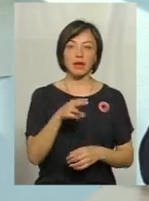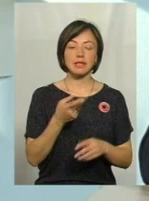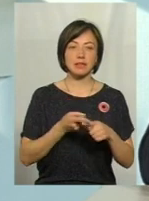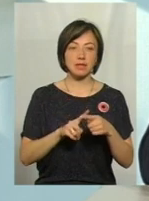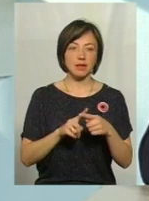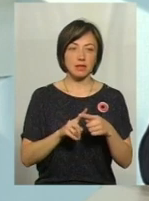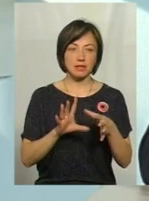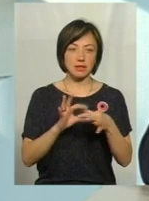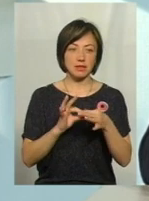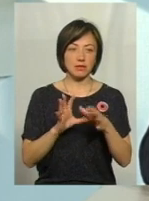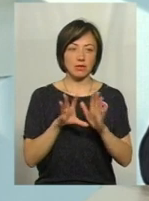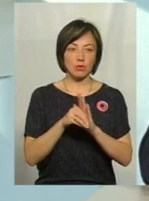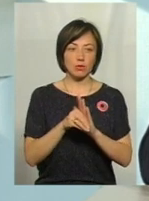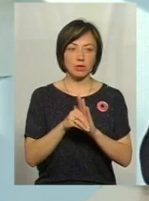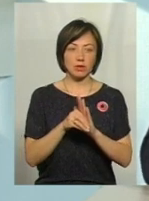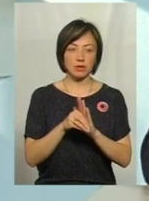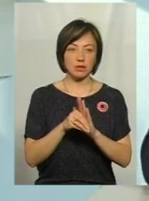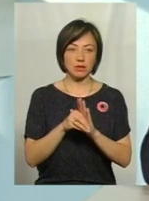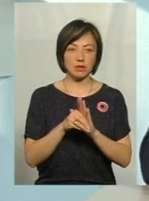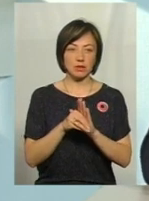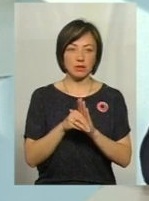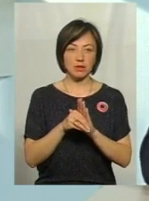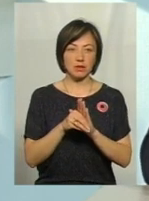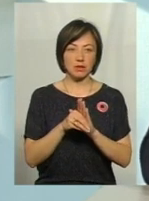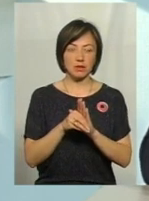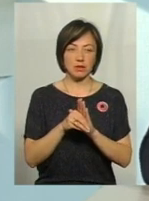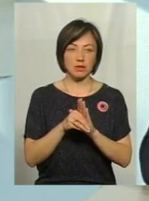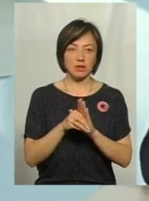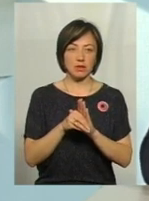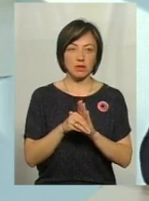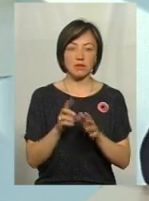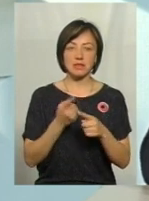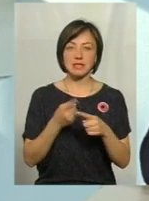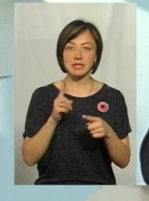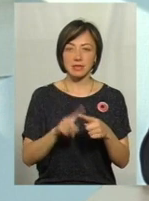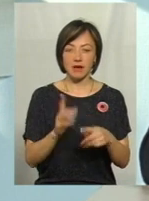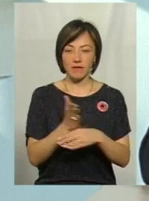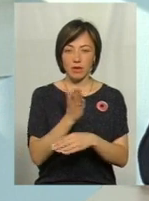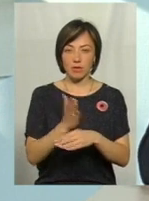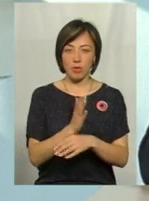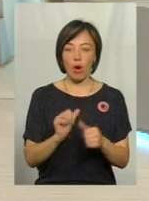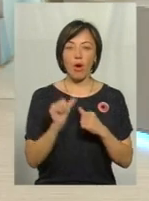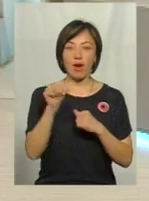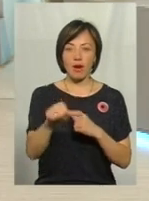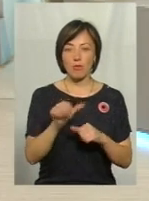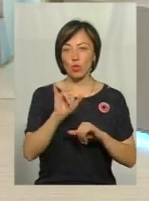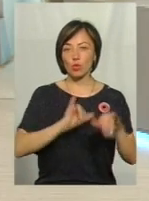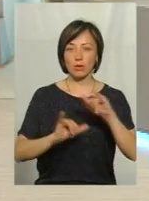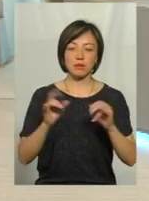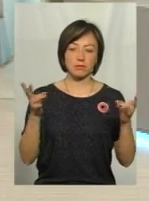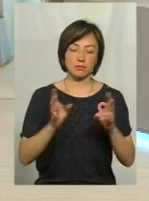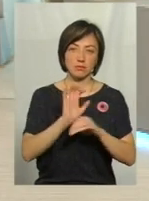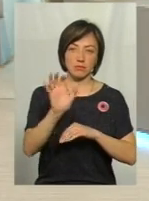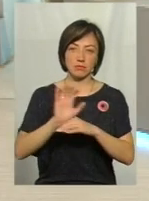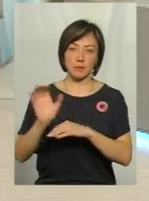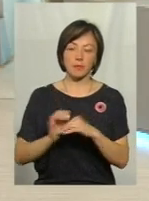який входить в склад вищезказаних виробів, і він постачається окремо. Ну,